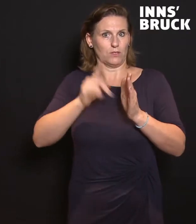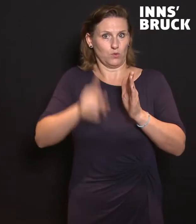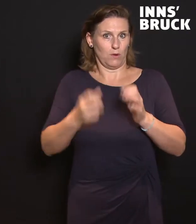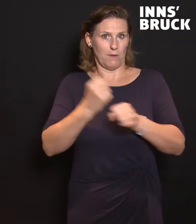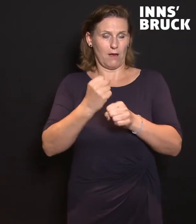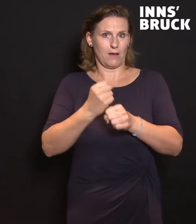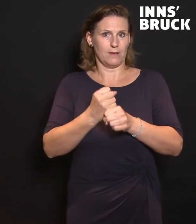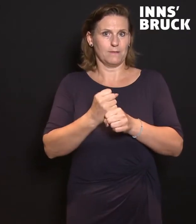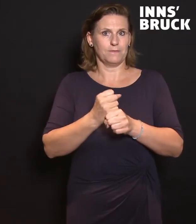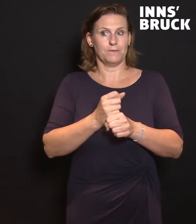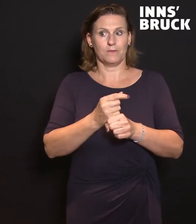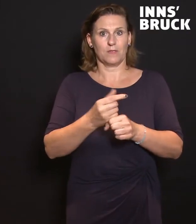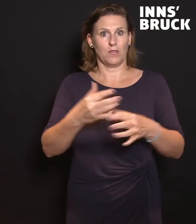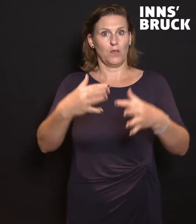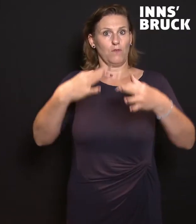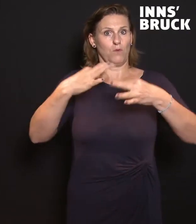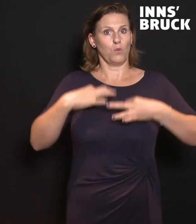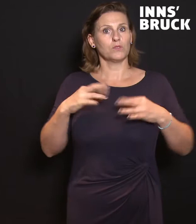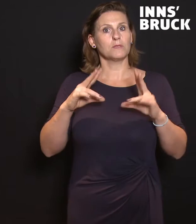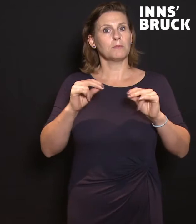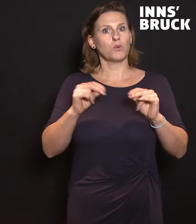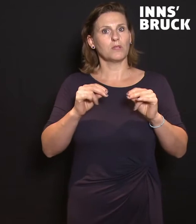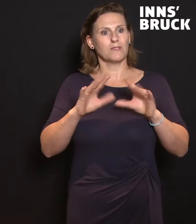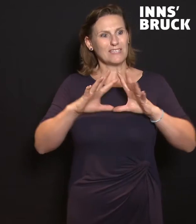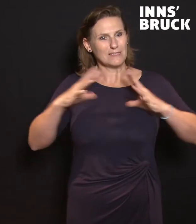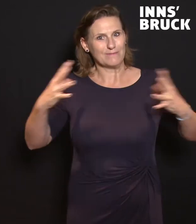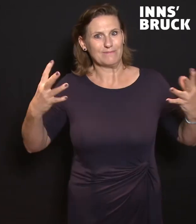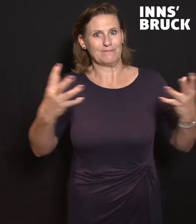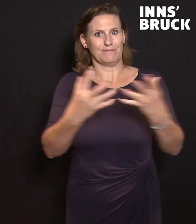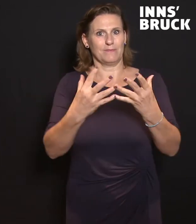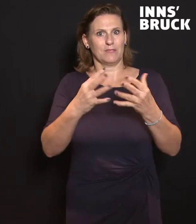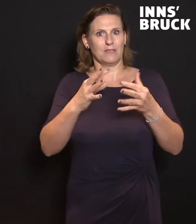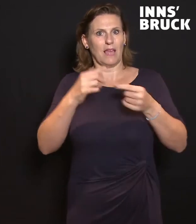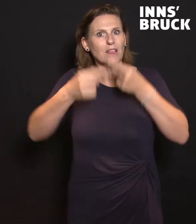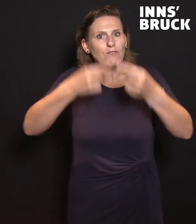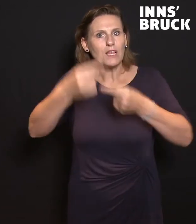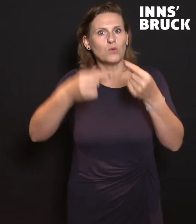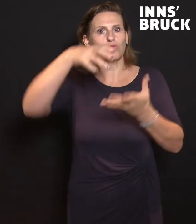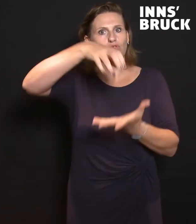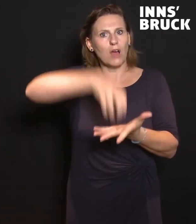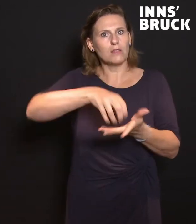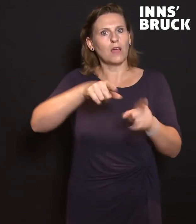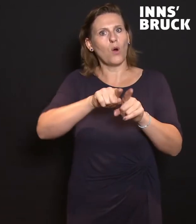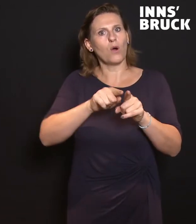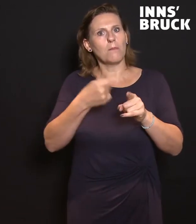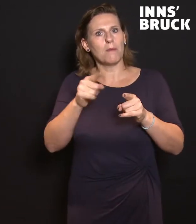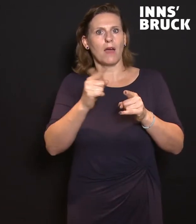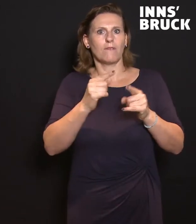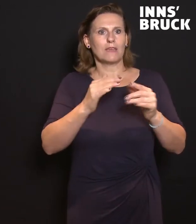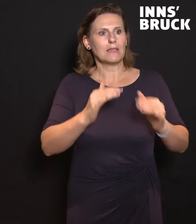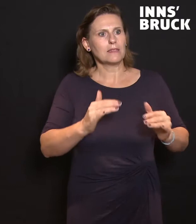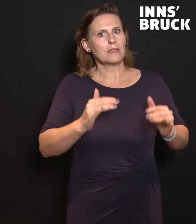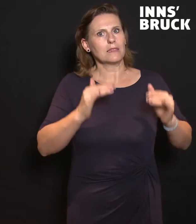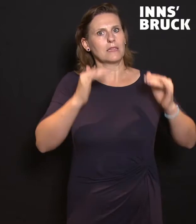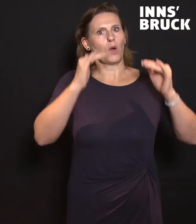Für uns bedeutet eine kompakte Entwicklung einer Stadt auf jeden Fall, die Stadt eher in die Höhe zu entwickeln als